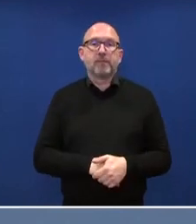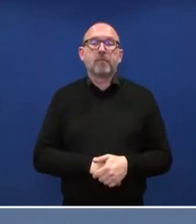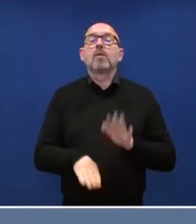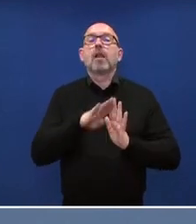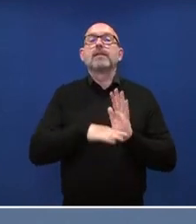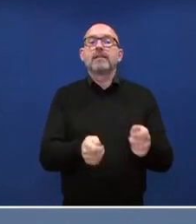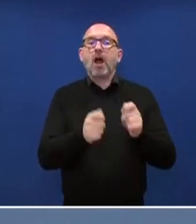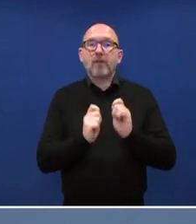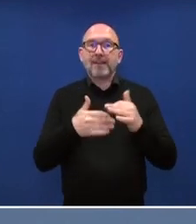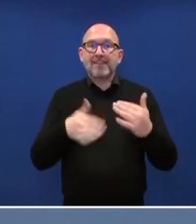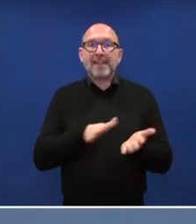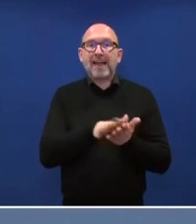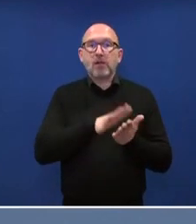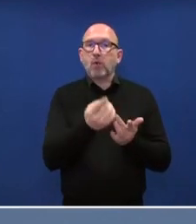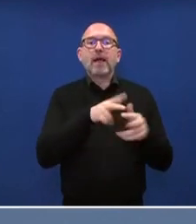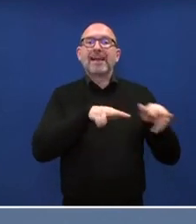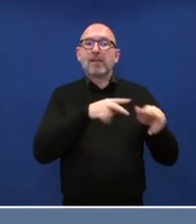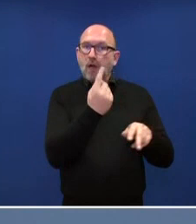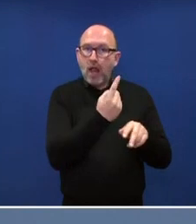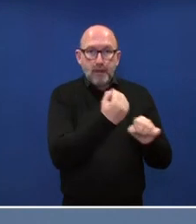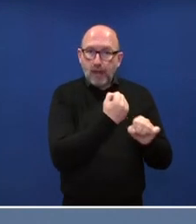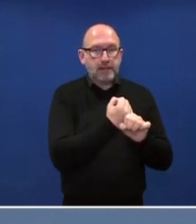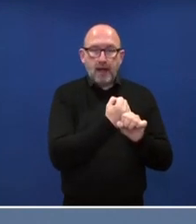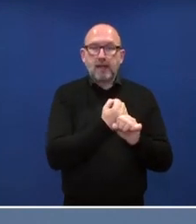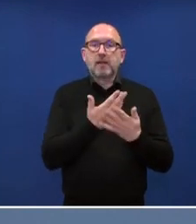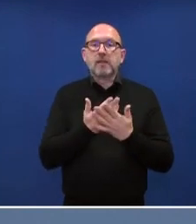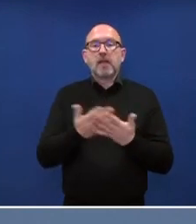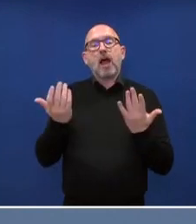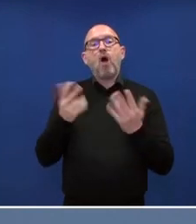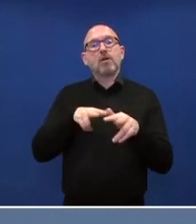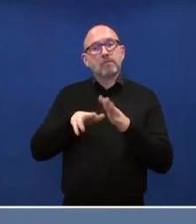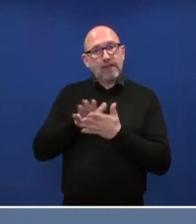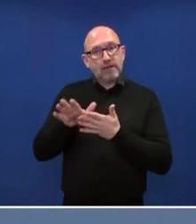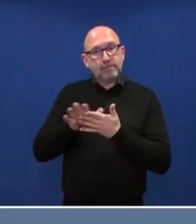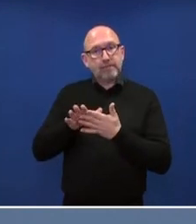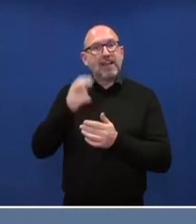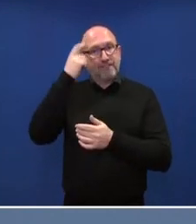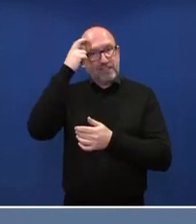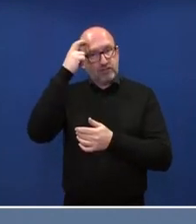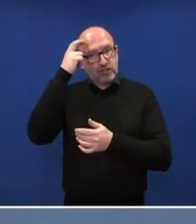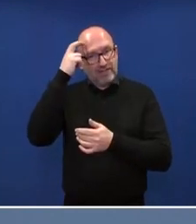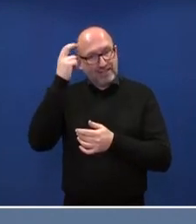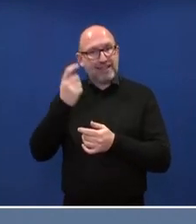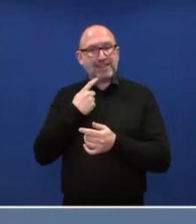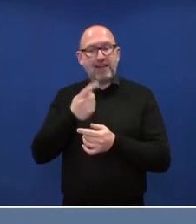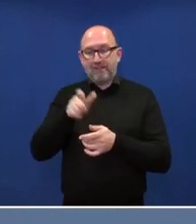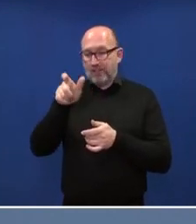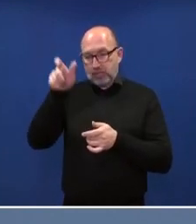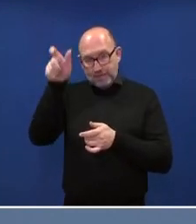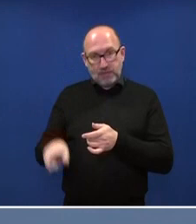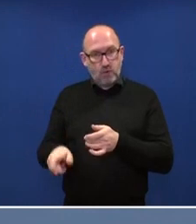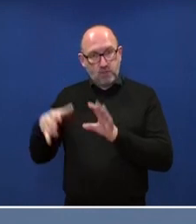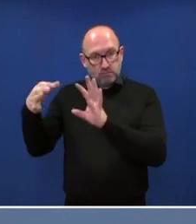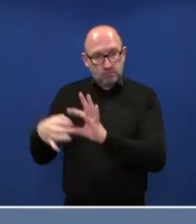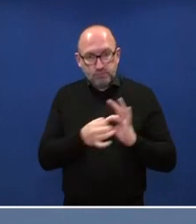sollte die Evaluierung nicht allein von der Regierung durchgeführt werden. Vielmehr muss dies unter Einbeziehung eines wissenschaftlichen Sachverständigen erfolgen, der im